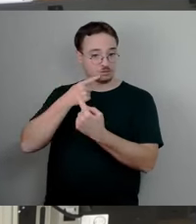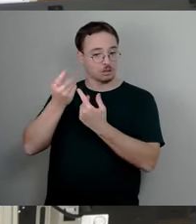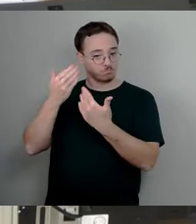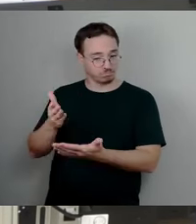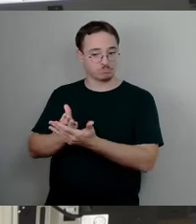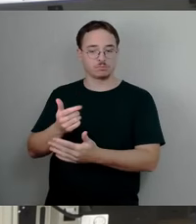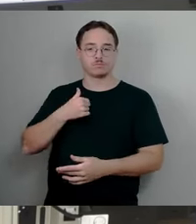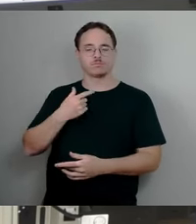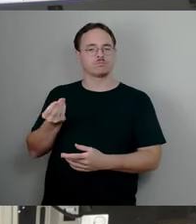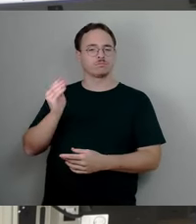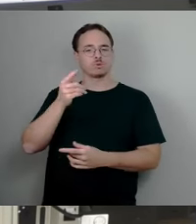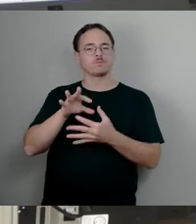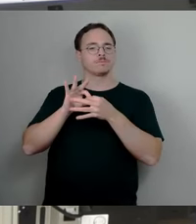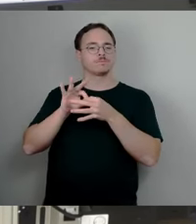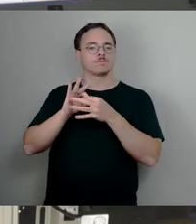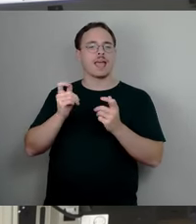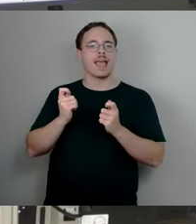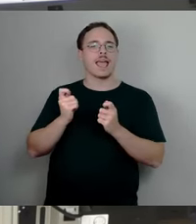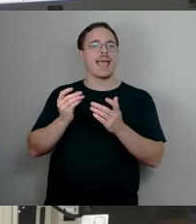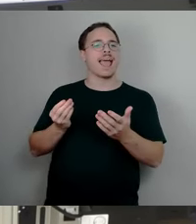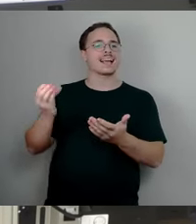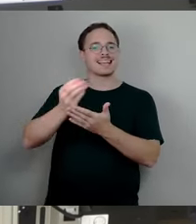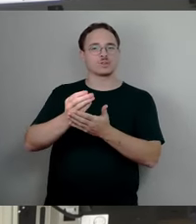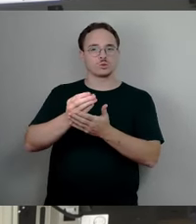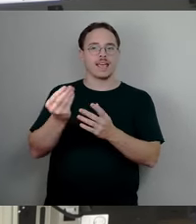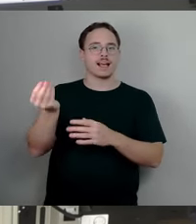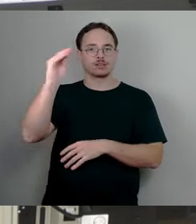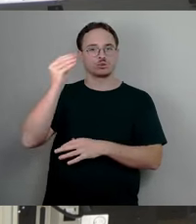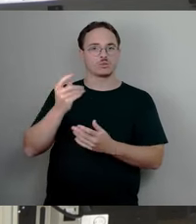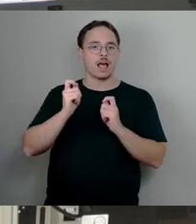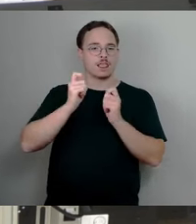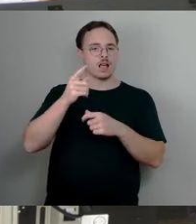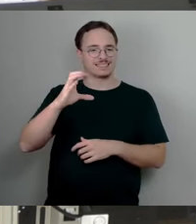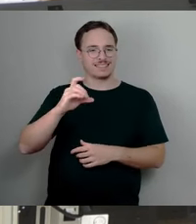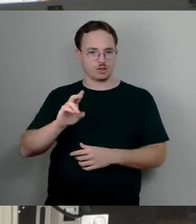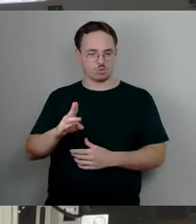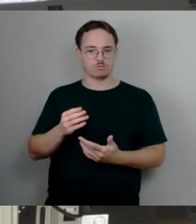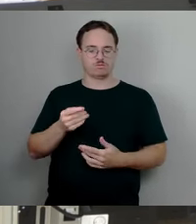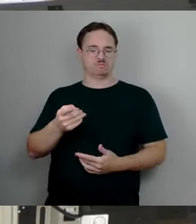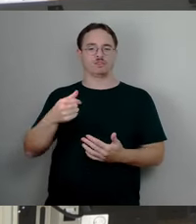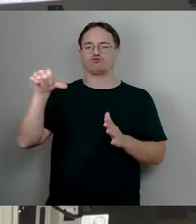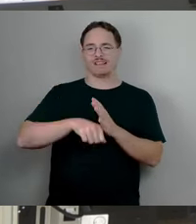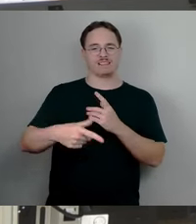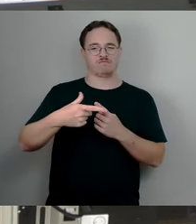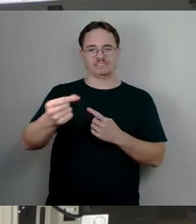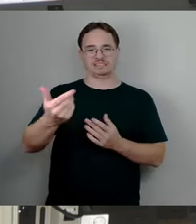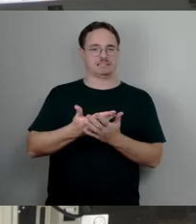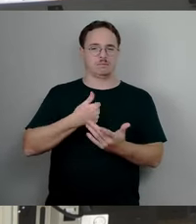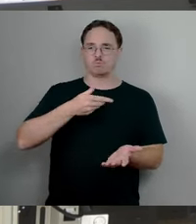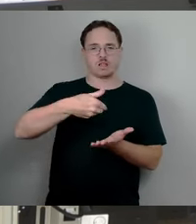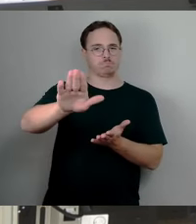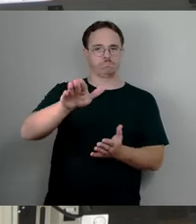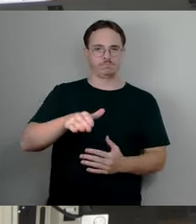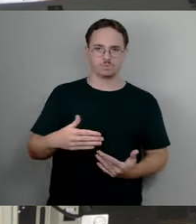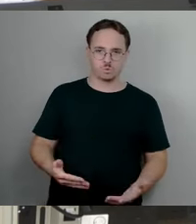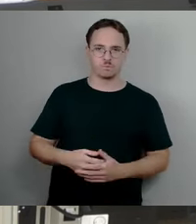Für mich ist das ein schlechter Witz und gehört aus mehreren Gründen abgelehnt. Er verschließt zuallererst mal gegen jegliches demokratisches Grundverständnis, indem er